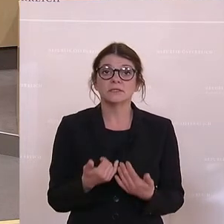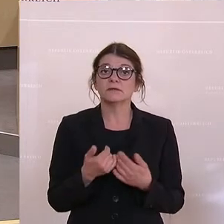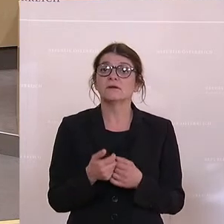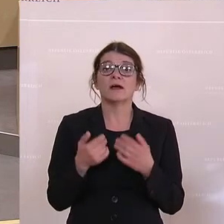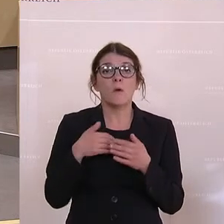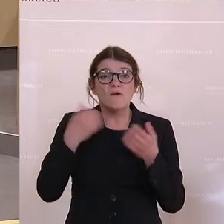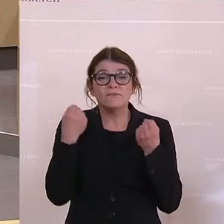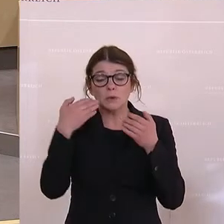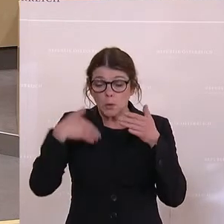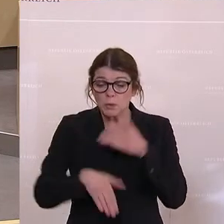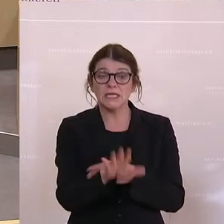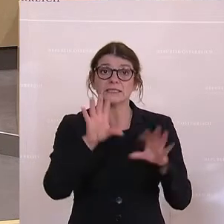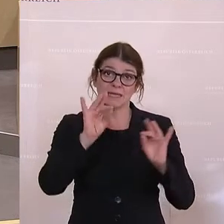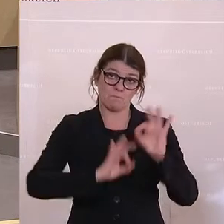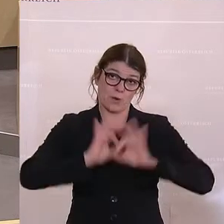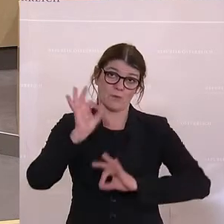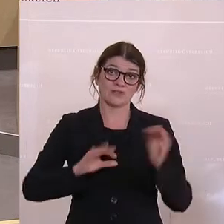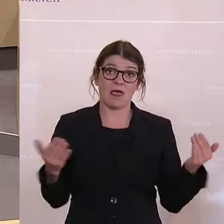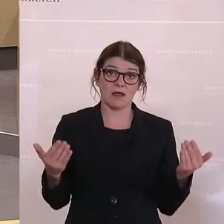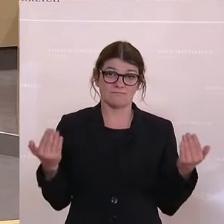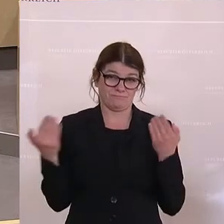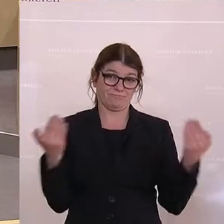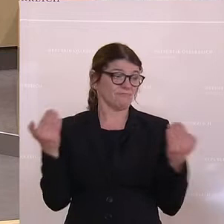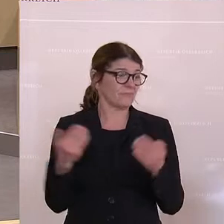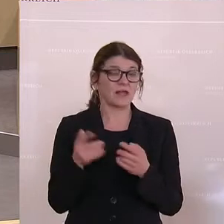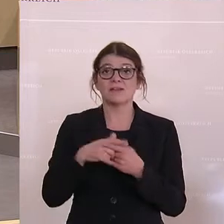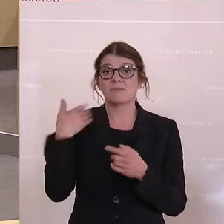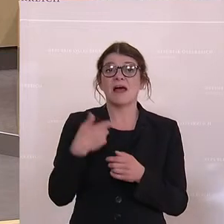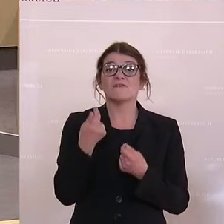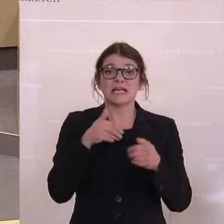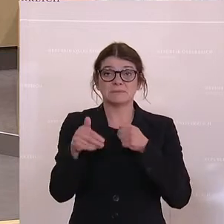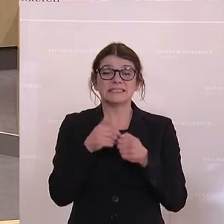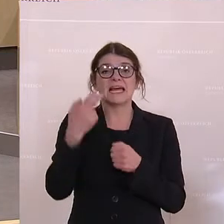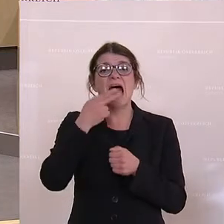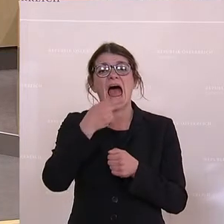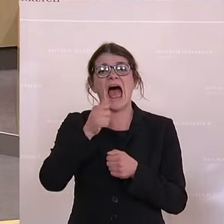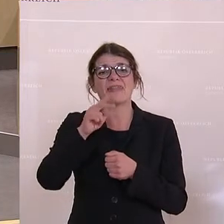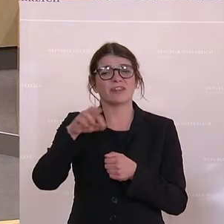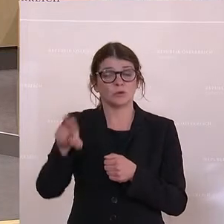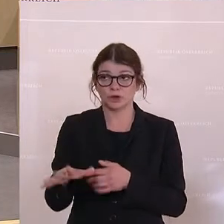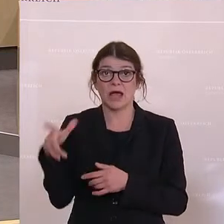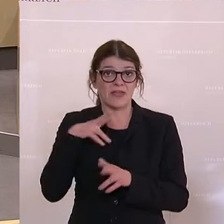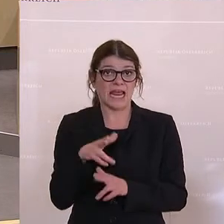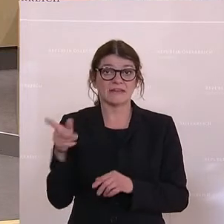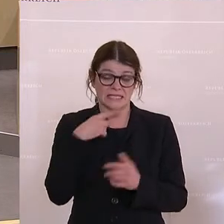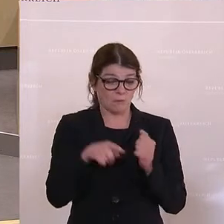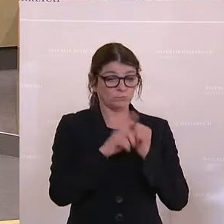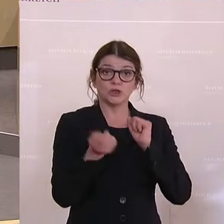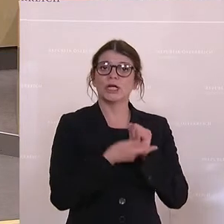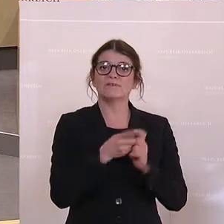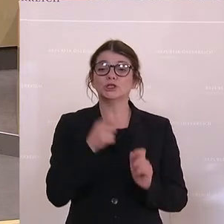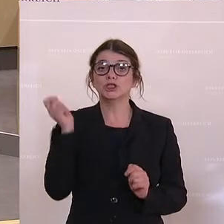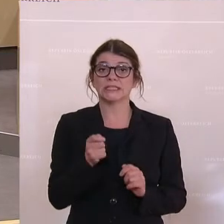viel unter 10 Prozent. Und wenn der ehemalige Finanzminister Hannes Androsch recht hat, dann ist das Budget das Schicksalsbuch